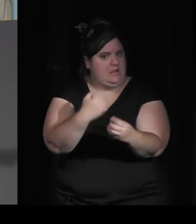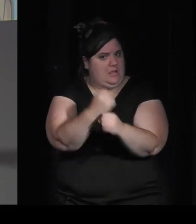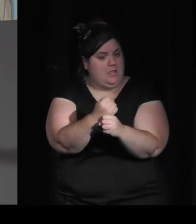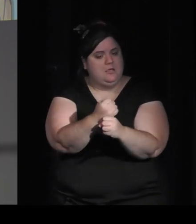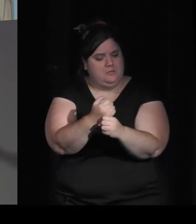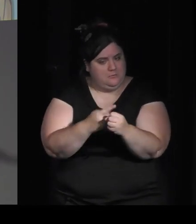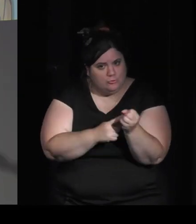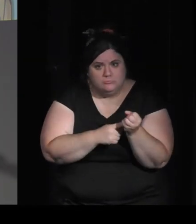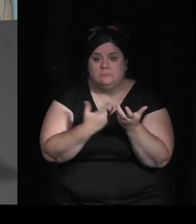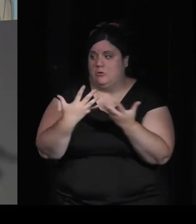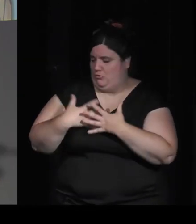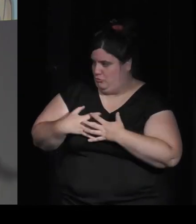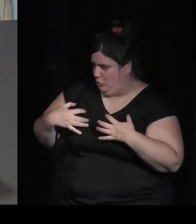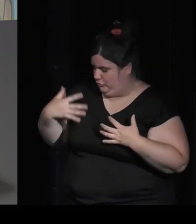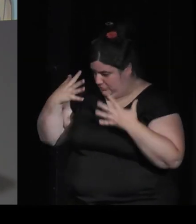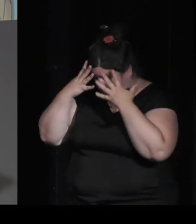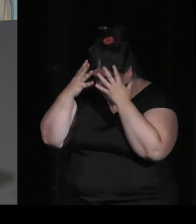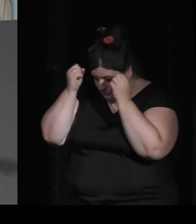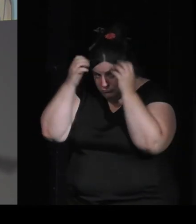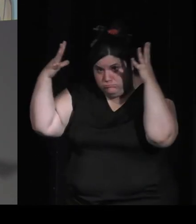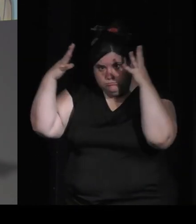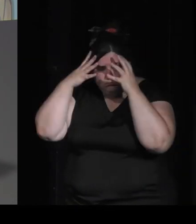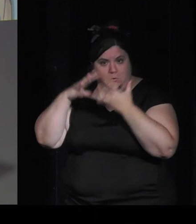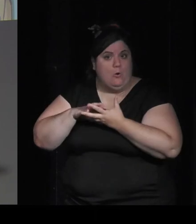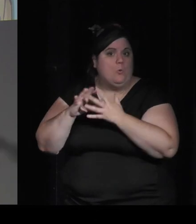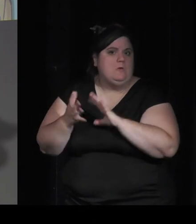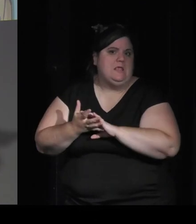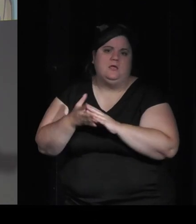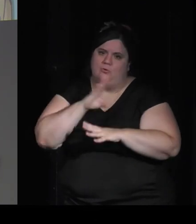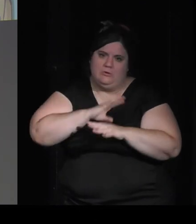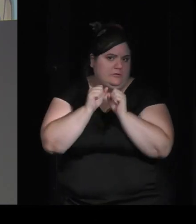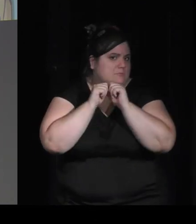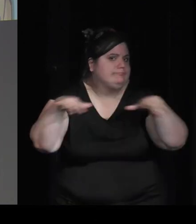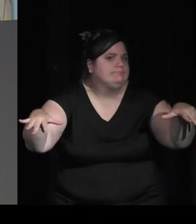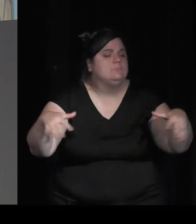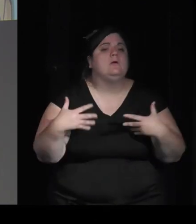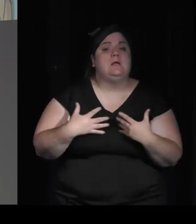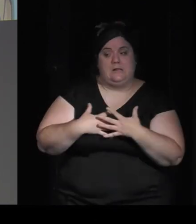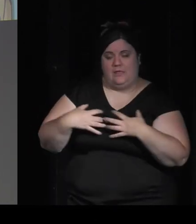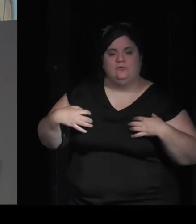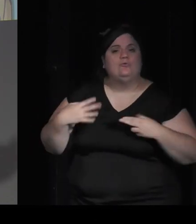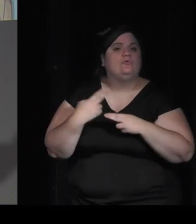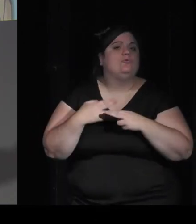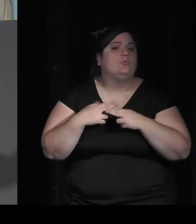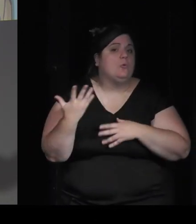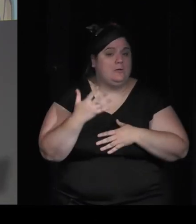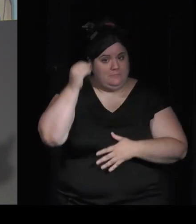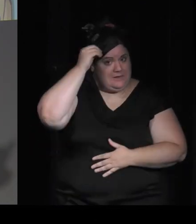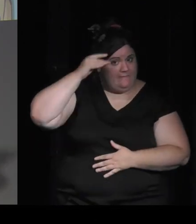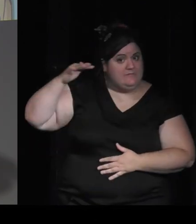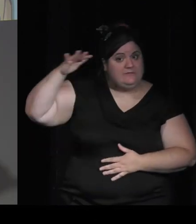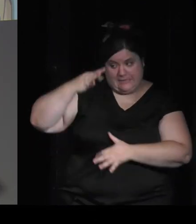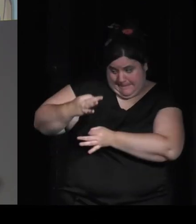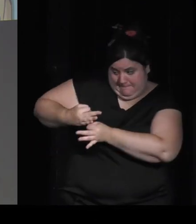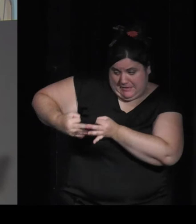pour populariser une science complexe et la science complexe en question c'est la physique des particules je pense que je vous fais rêver tout de suite quand je vous dis ça et